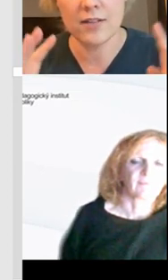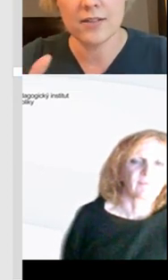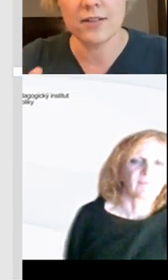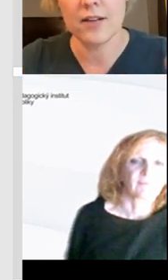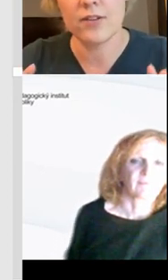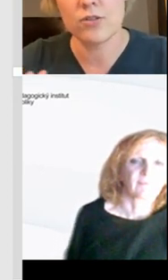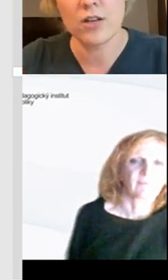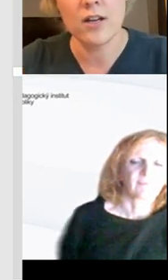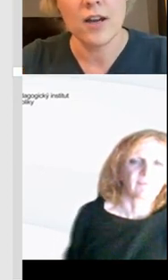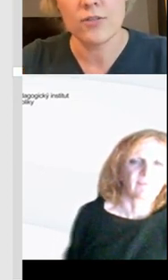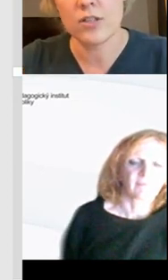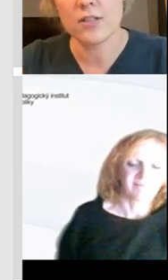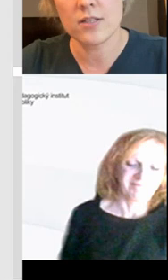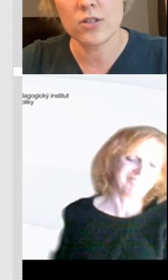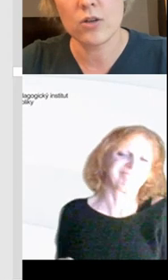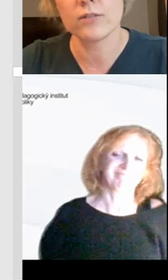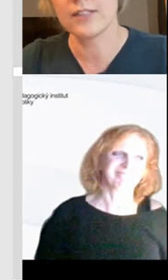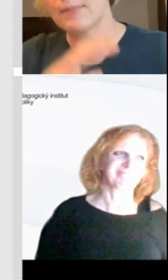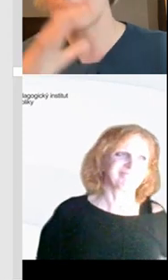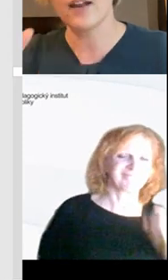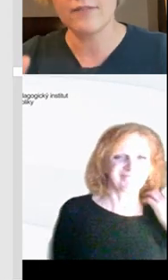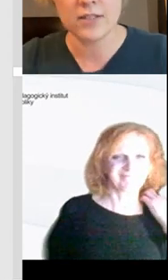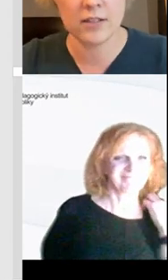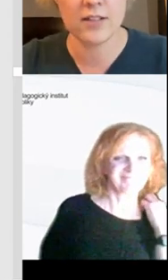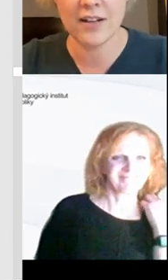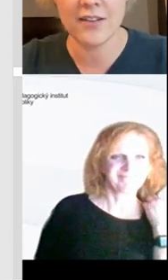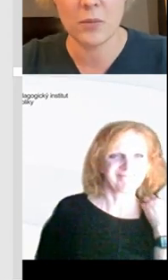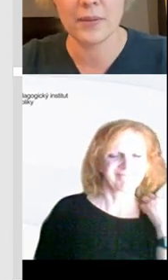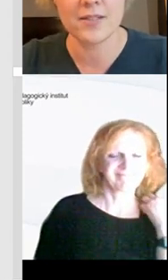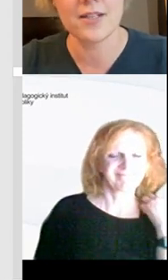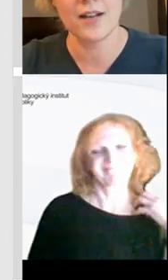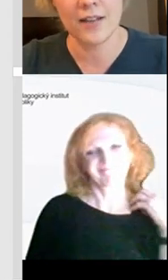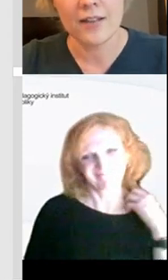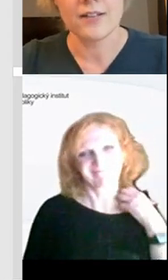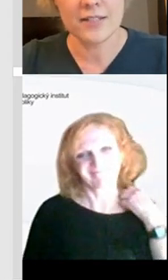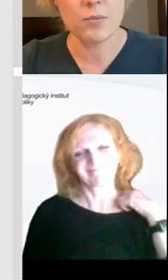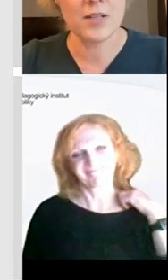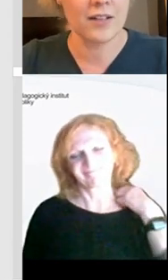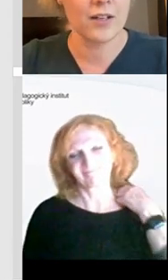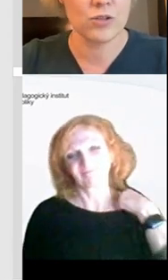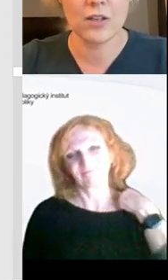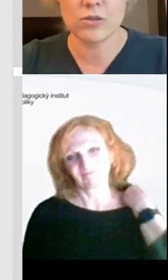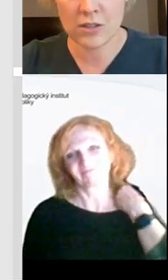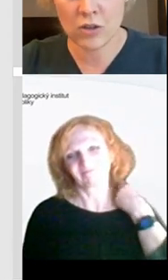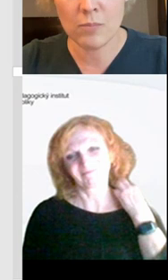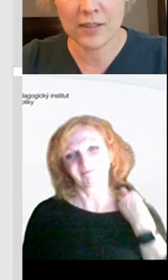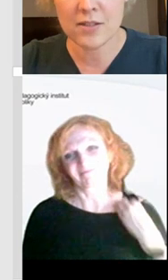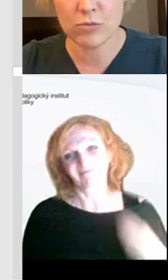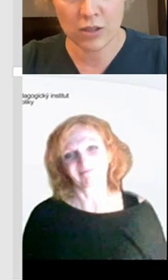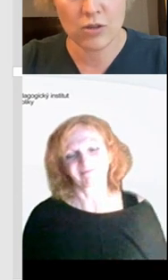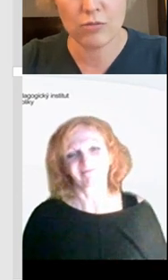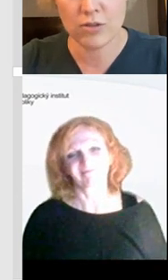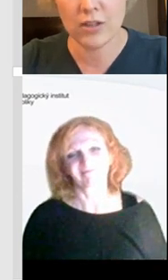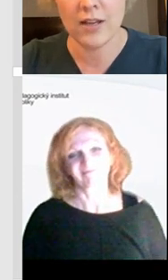nějaká zlatá věžička a všichni se snaží jako naplnit hlavně si ty digitální kompetence, ale nezapomínejte na to, že i ty ostatní